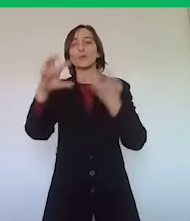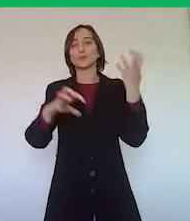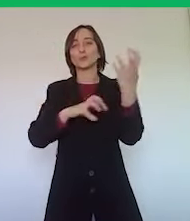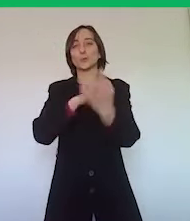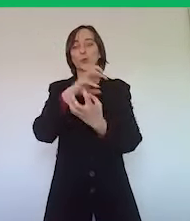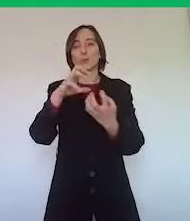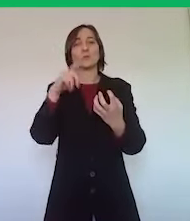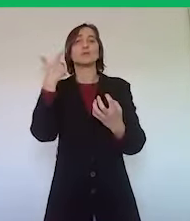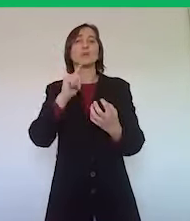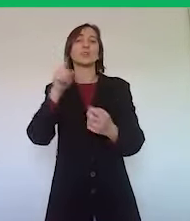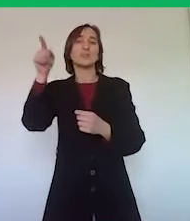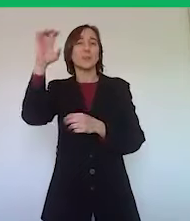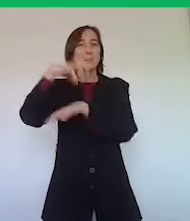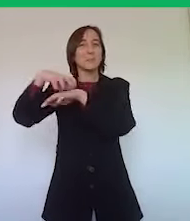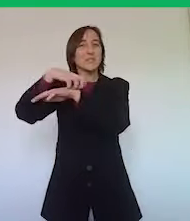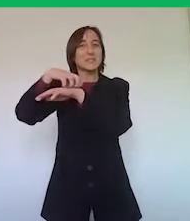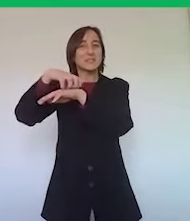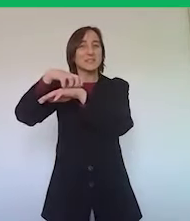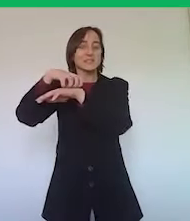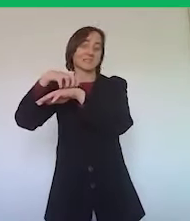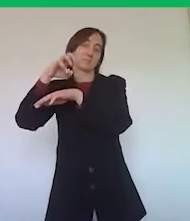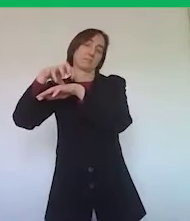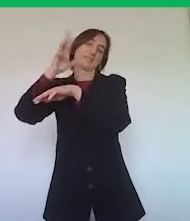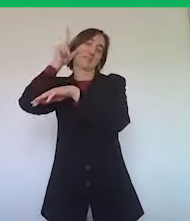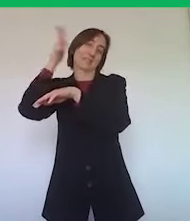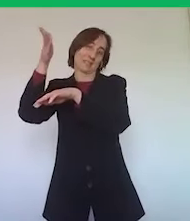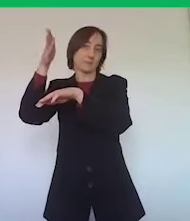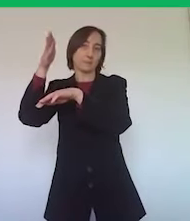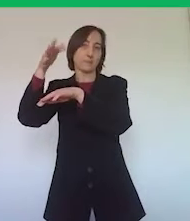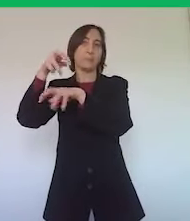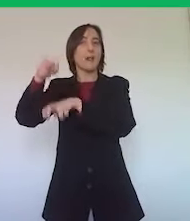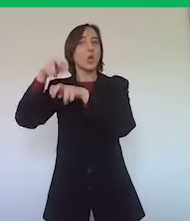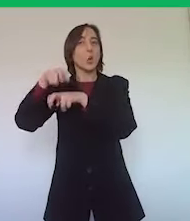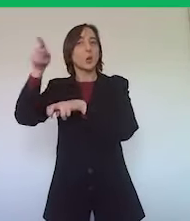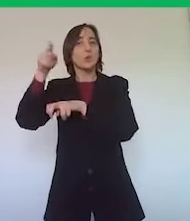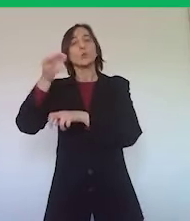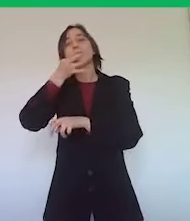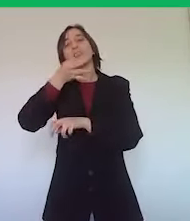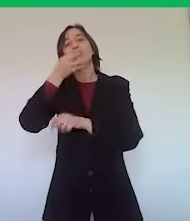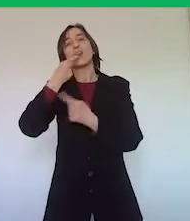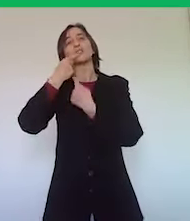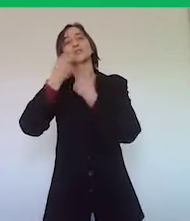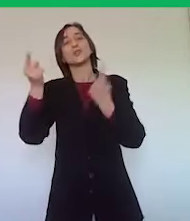fatte in particolare dal Ministro dell'Agricoltura, dalla Ministra per l'Agricoltura che